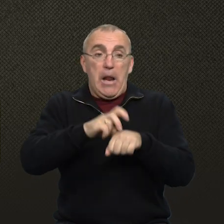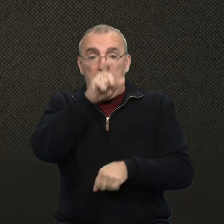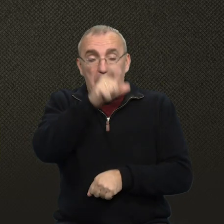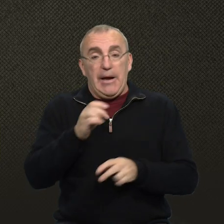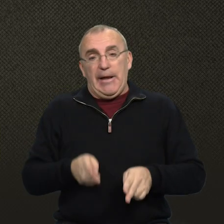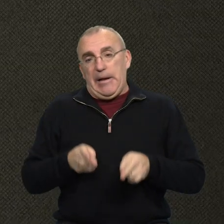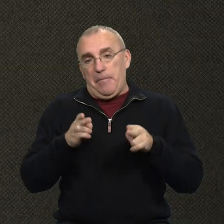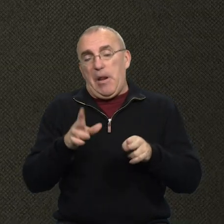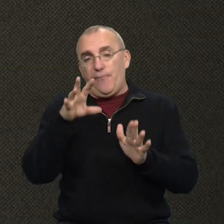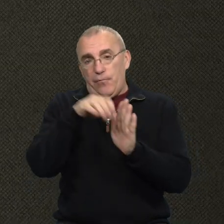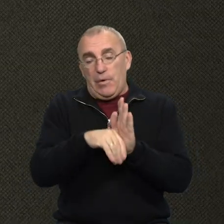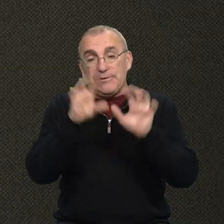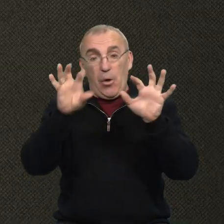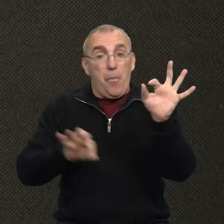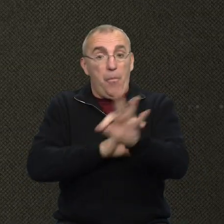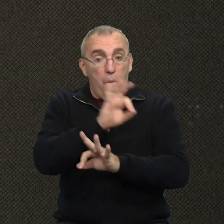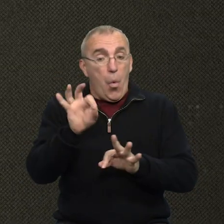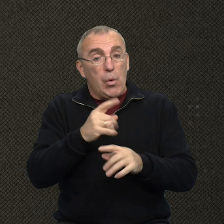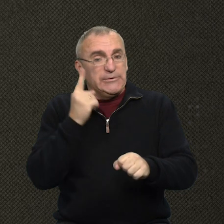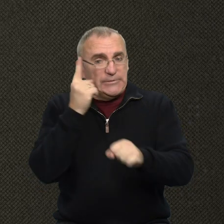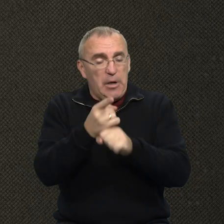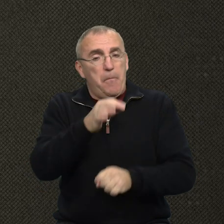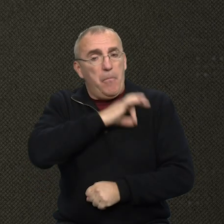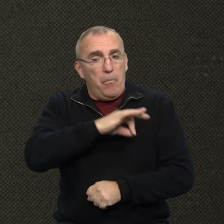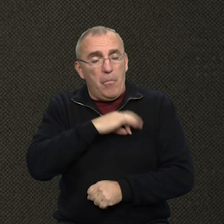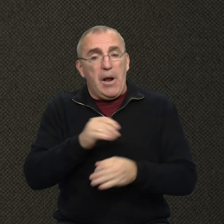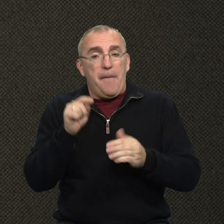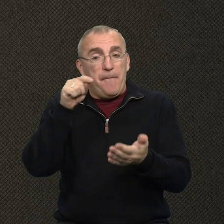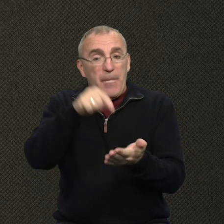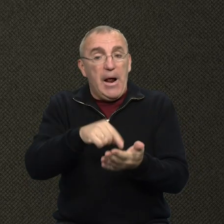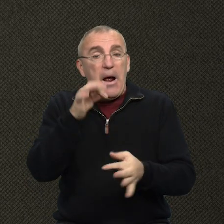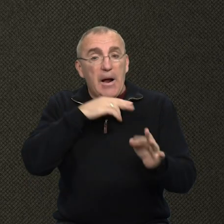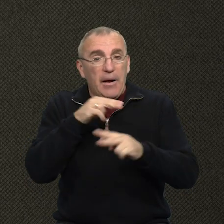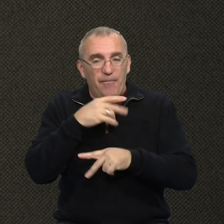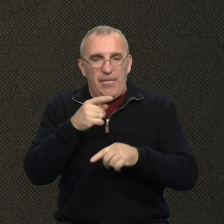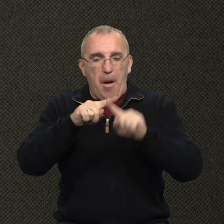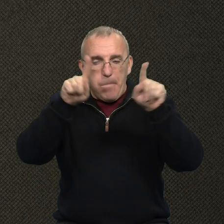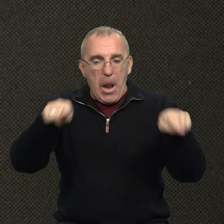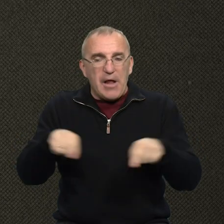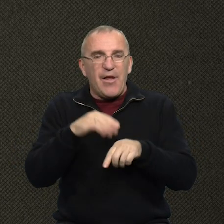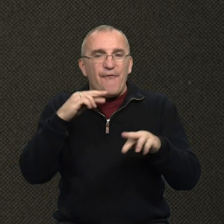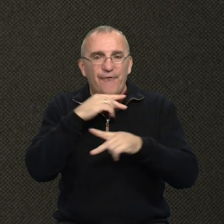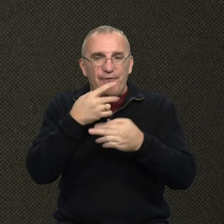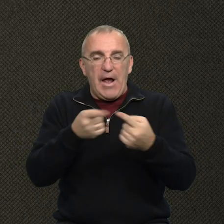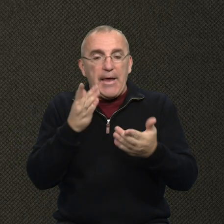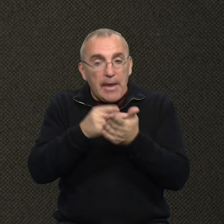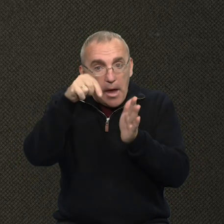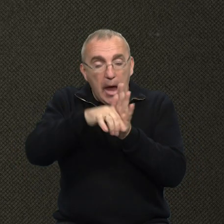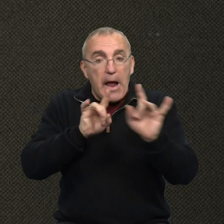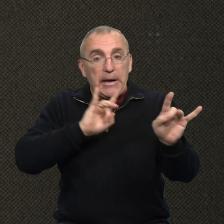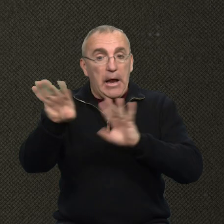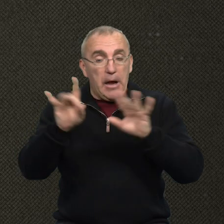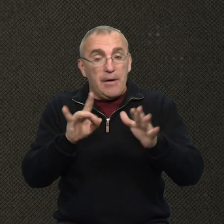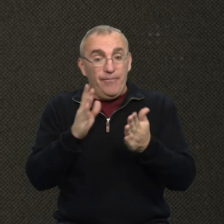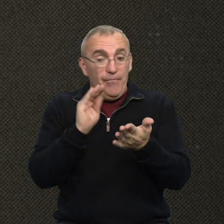лікарів, тому що кримінально. Також у законопроєкті йдеться про заборону використовувати для призначення ліків бланки фармкомпаній, які містять рекламу.